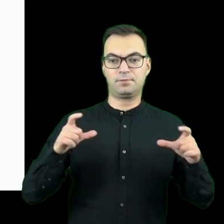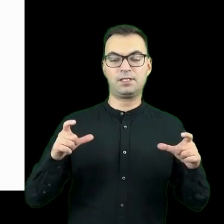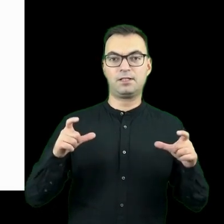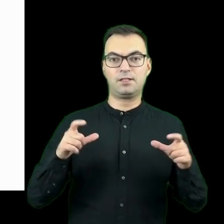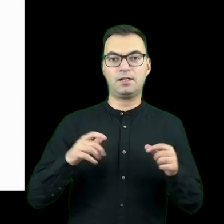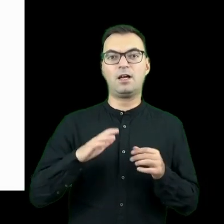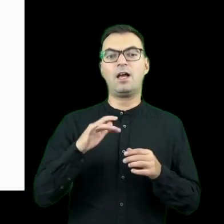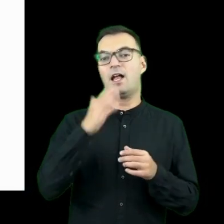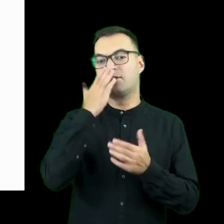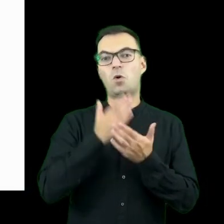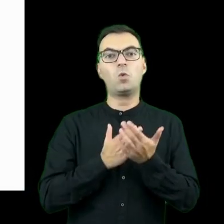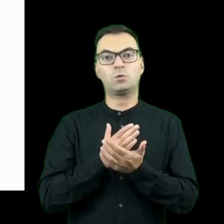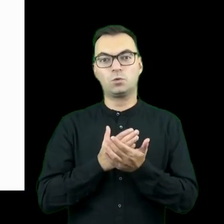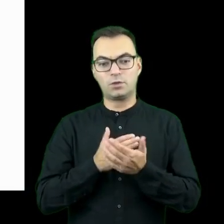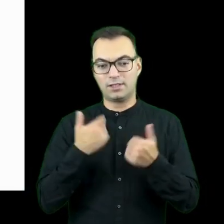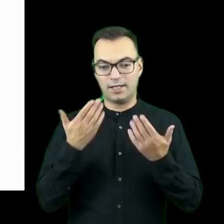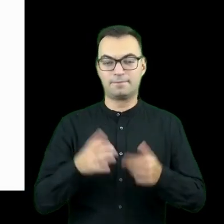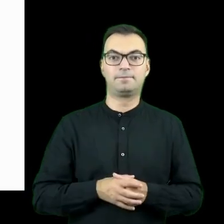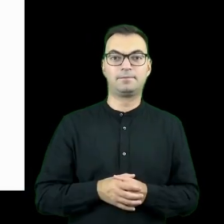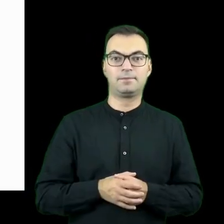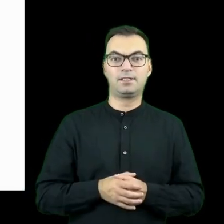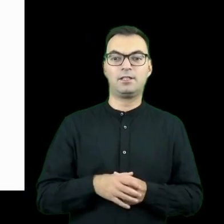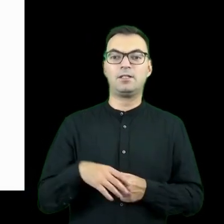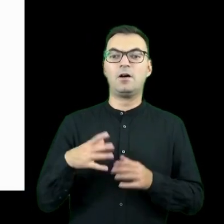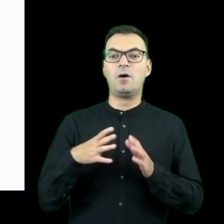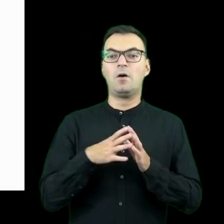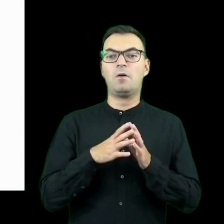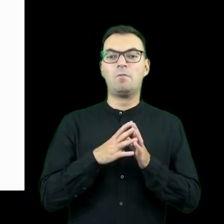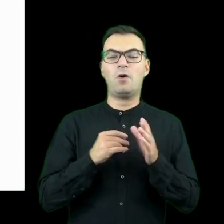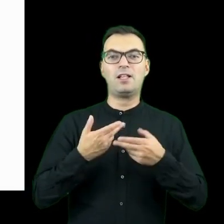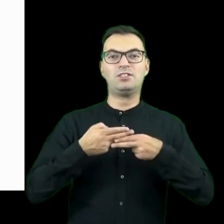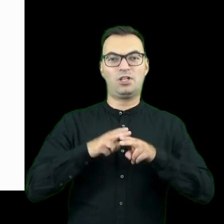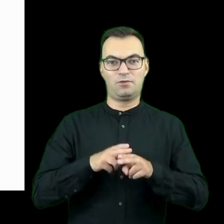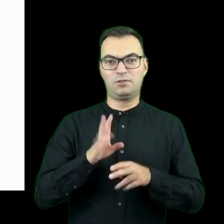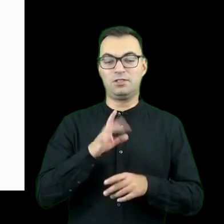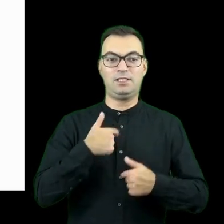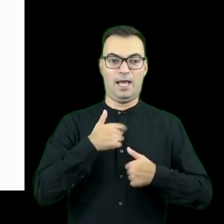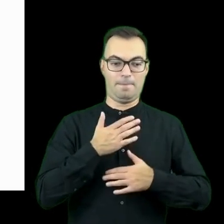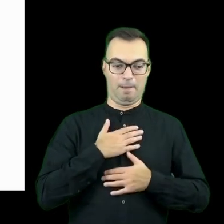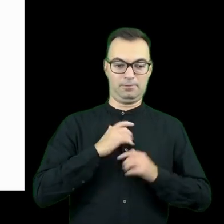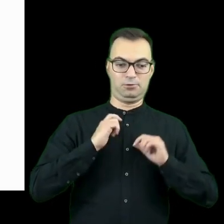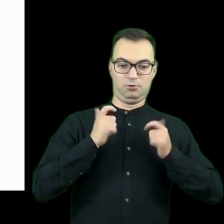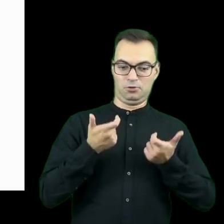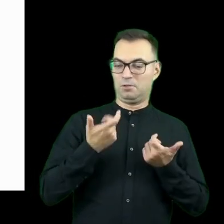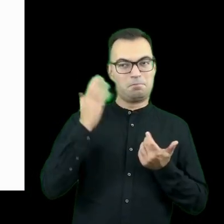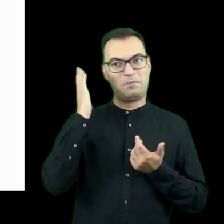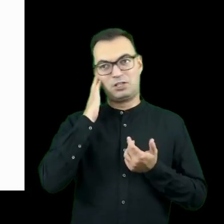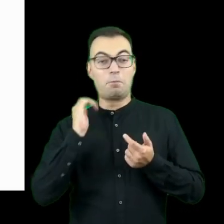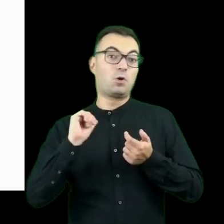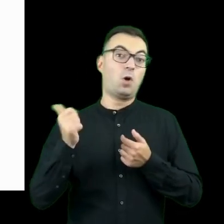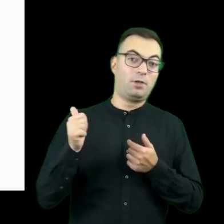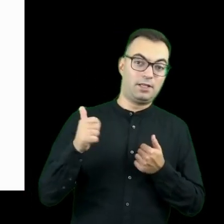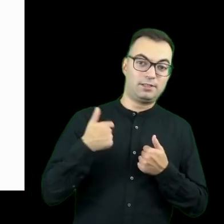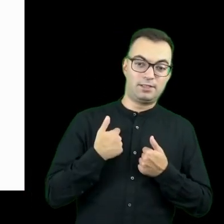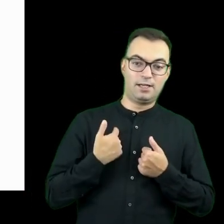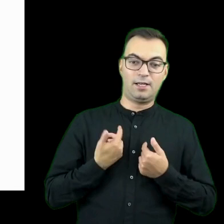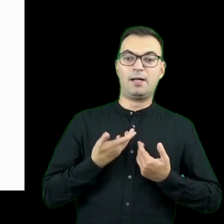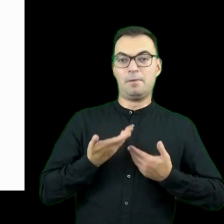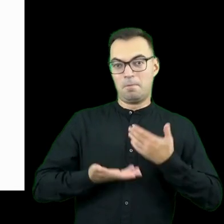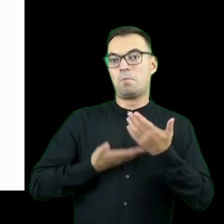kategorii usług. Jakby ten model sharingowy, w którym ktoś posiadają coś, czy mieszkanie, czy kompetencje jest w stanie